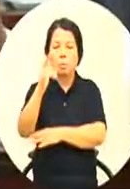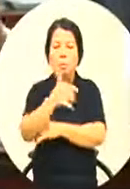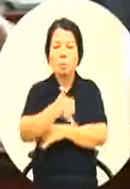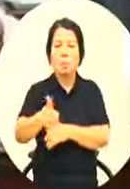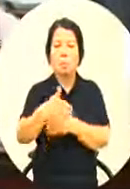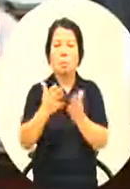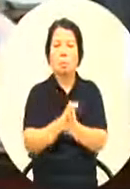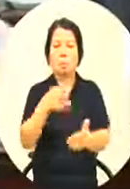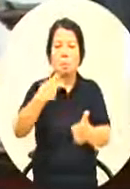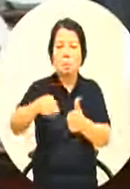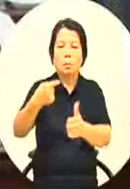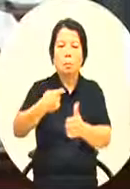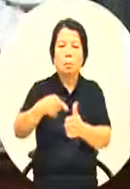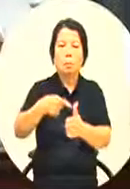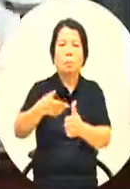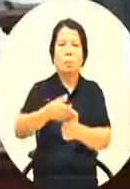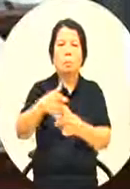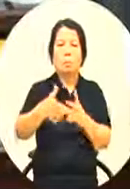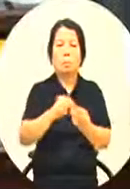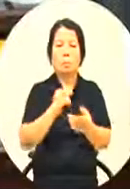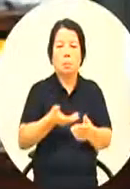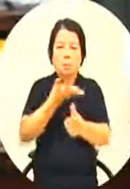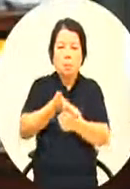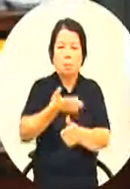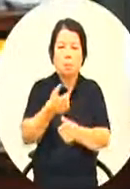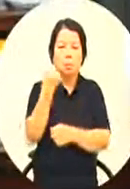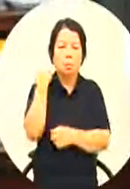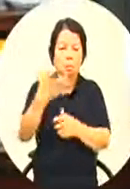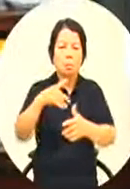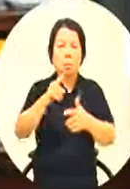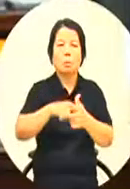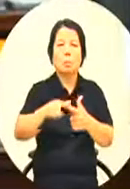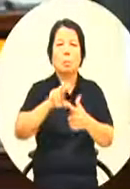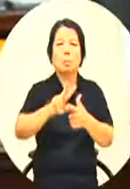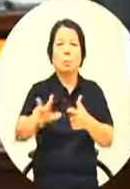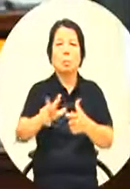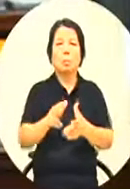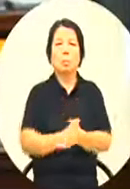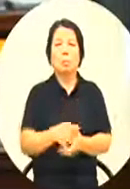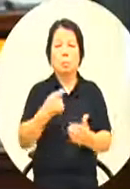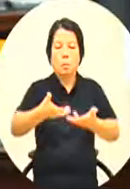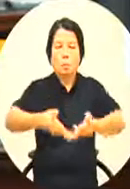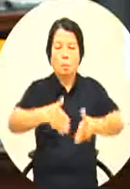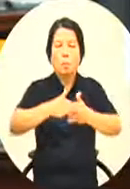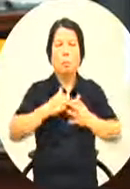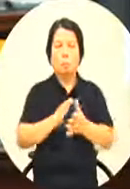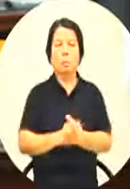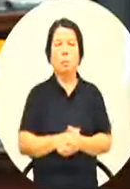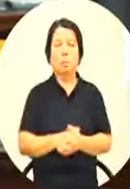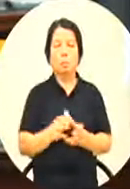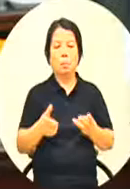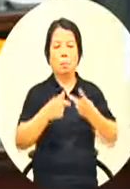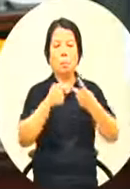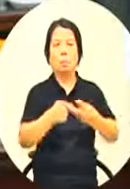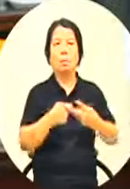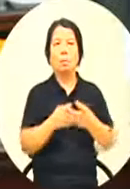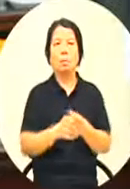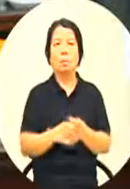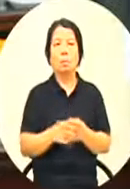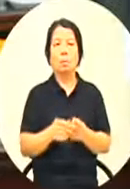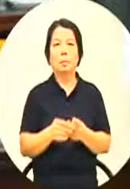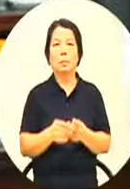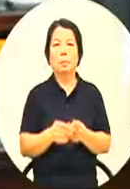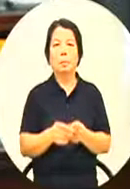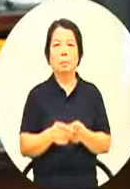再教育或者是赋予他新的角色这是一个很重要的任务第二个我讲的